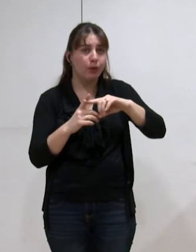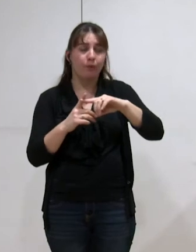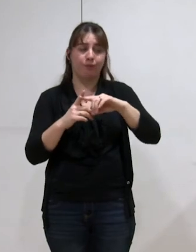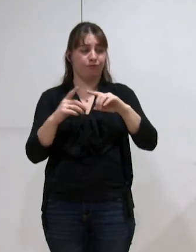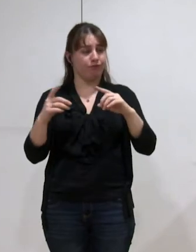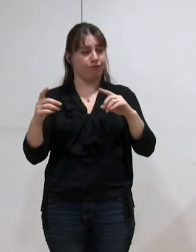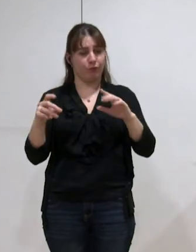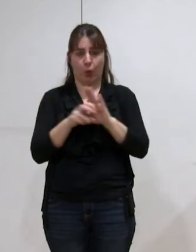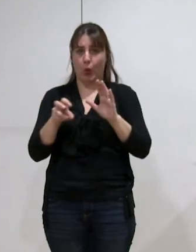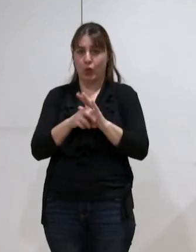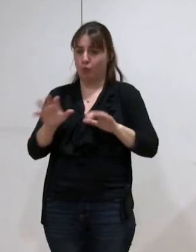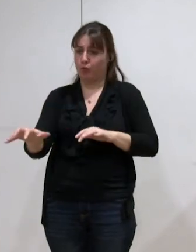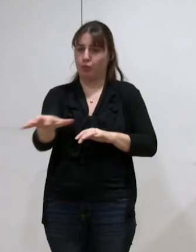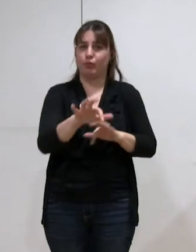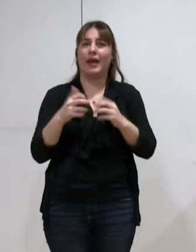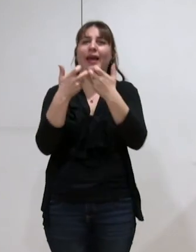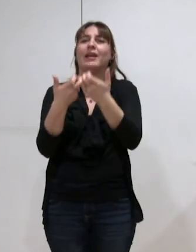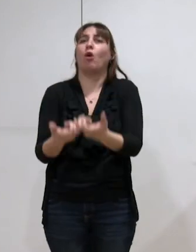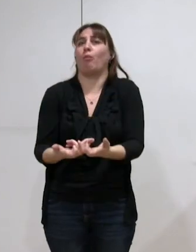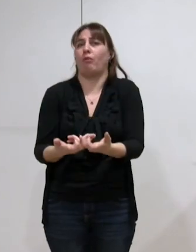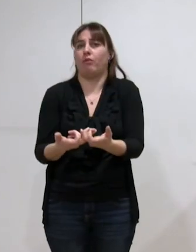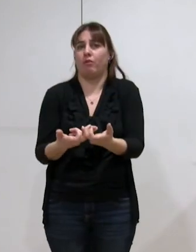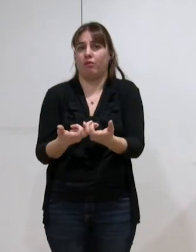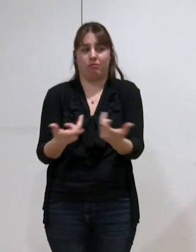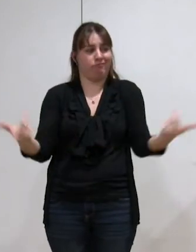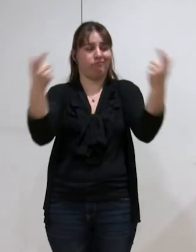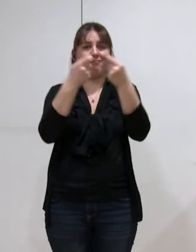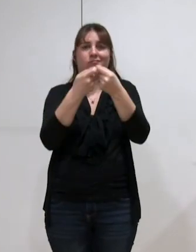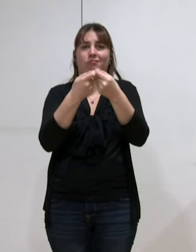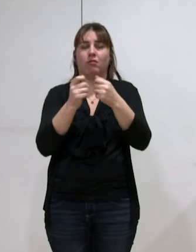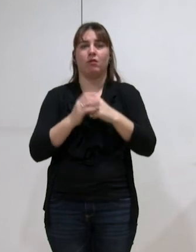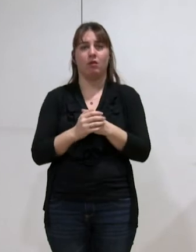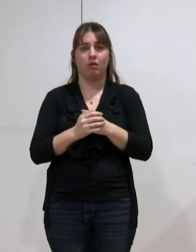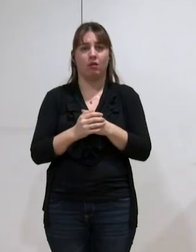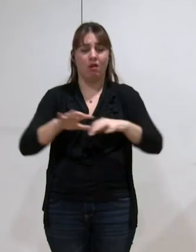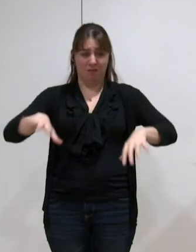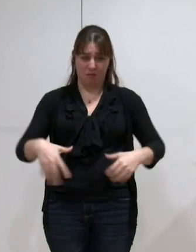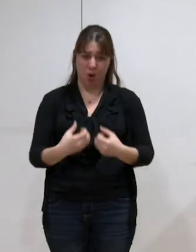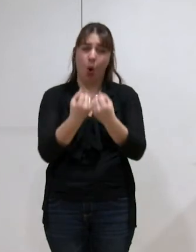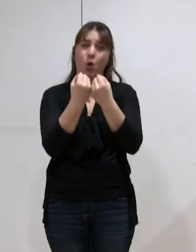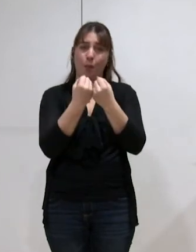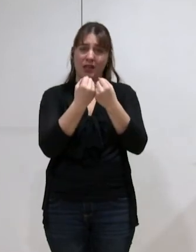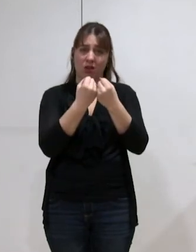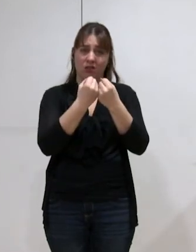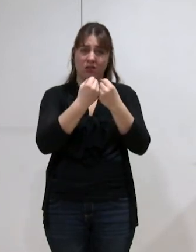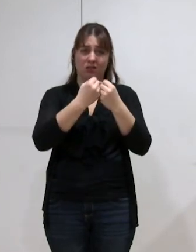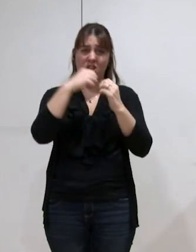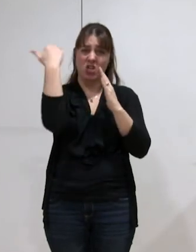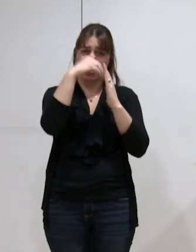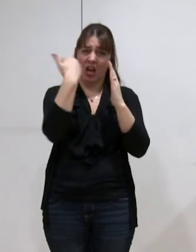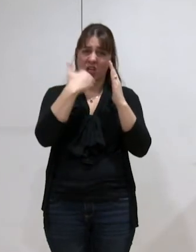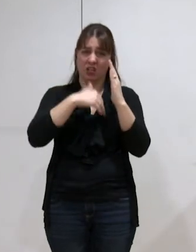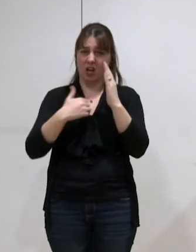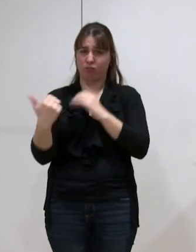grenoblois, j'ai évoqué ceci, en réalité, sur chaque compétence, on pourrait regarder les